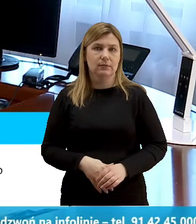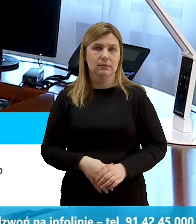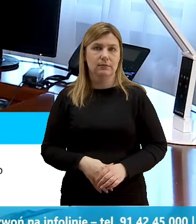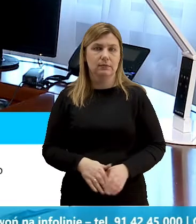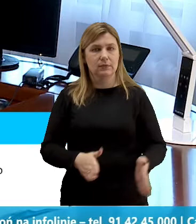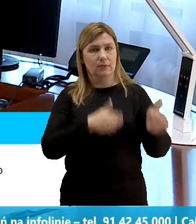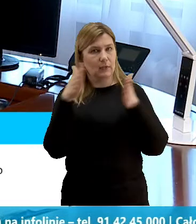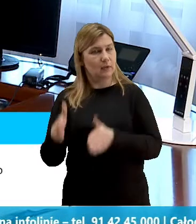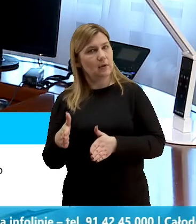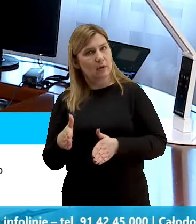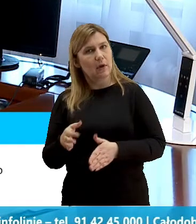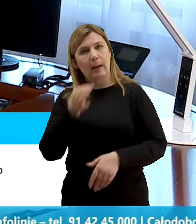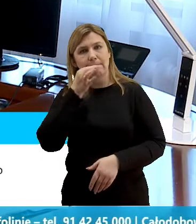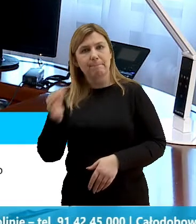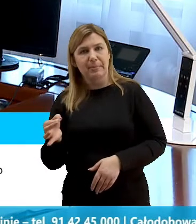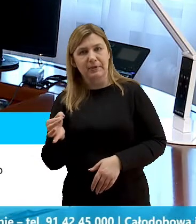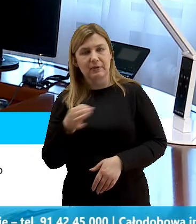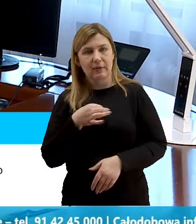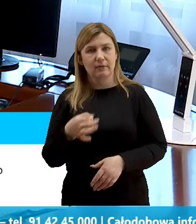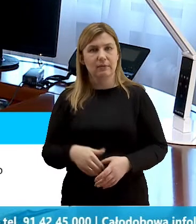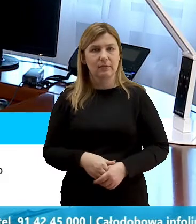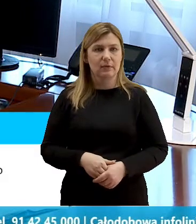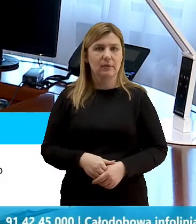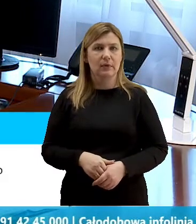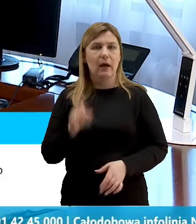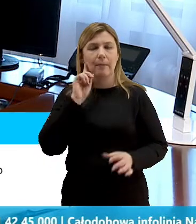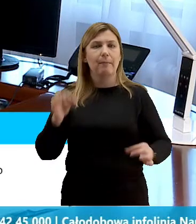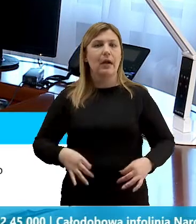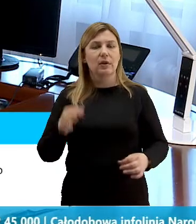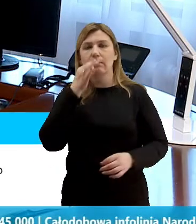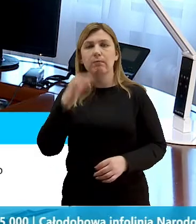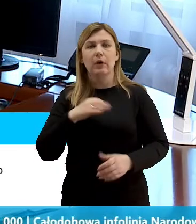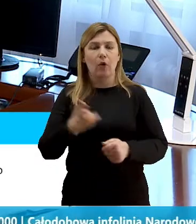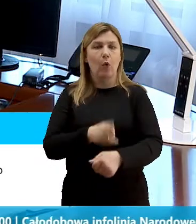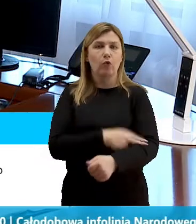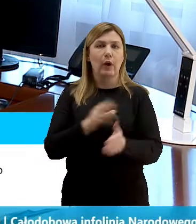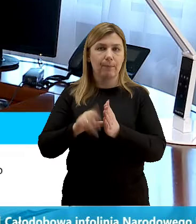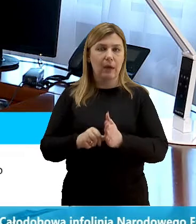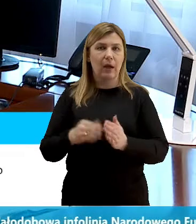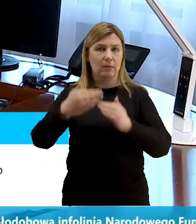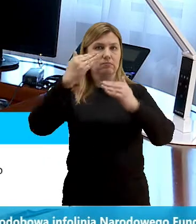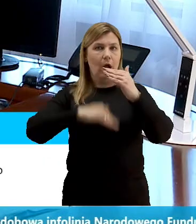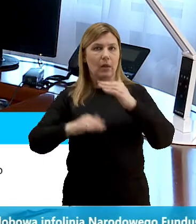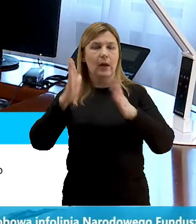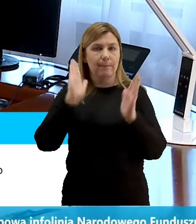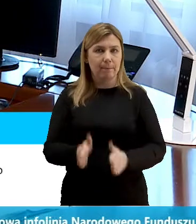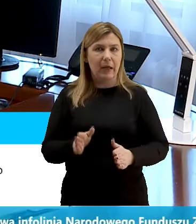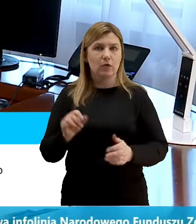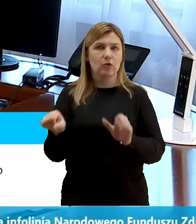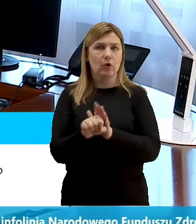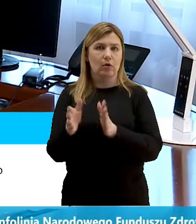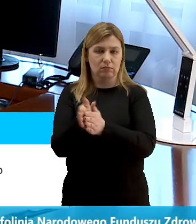kolejne pytanie Pani Agnieszka pyta czy w urzędzie miasta i w jednostkach podległych dostępne będą środki do dezynfekcji rąk